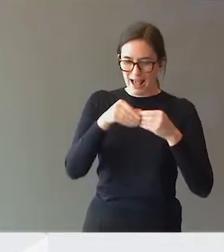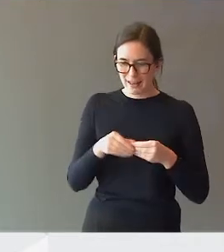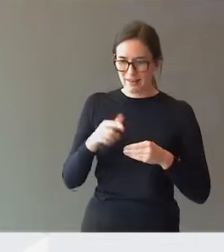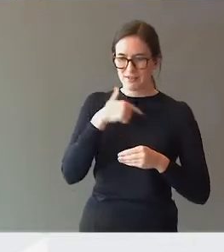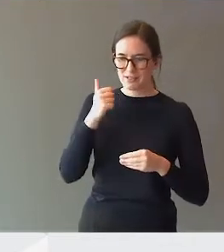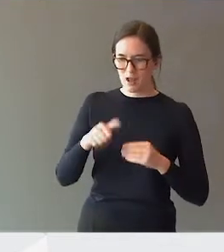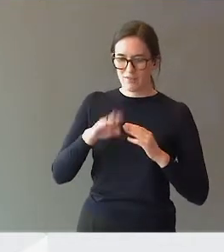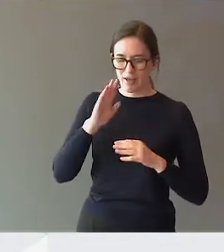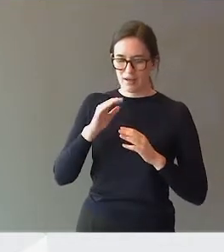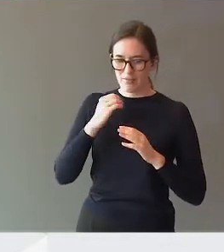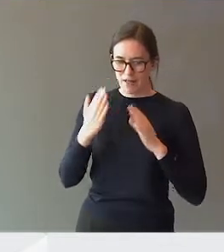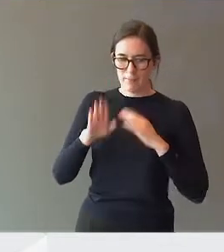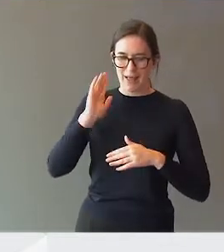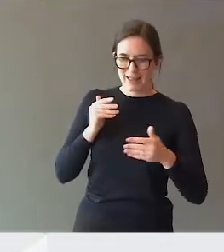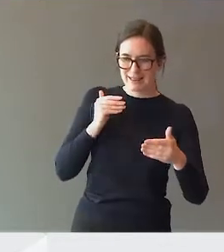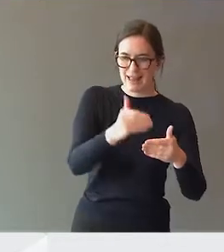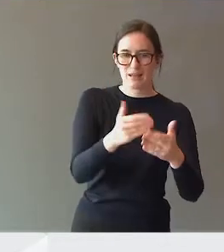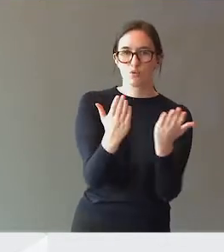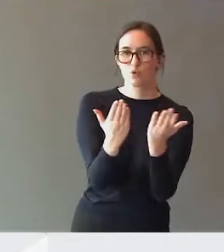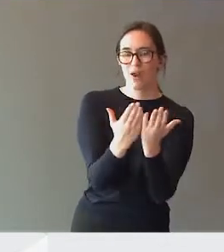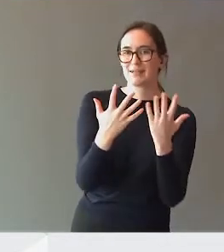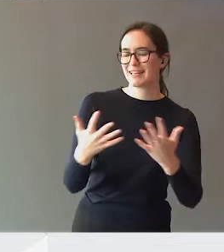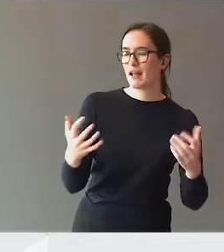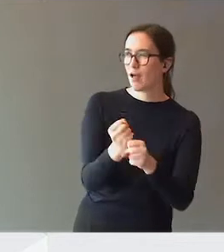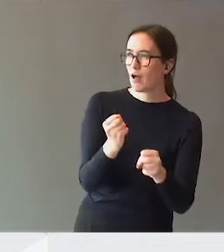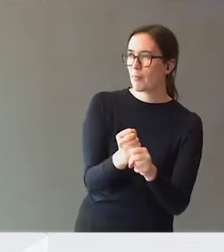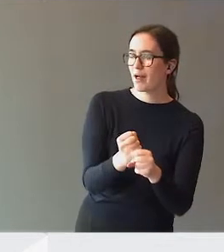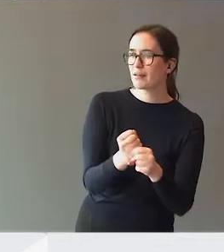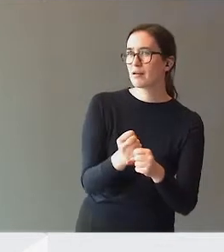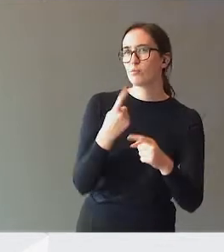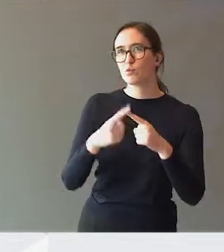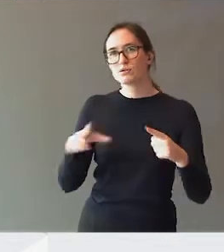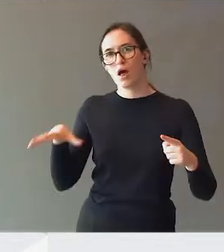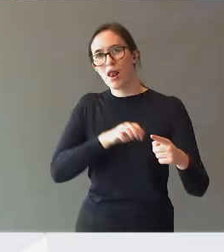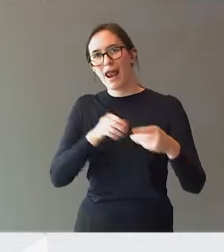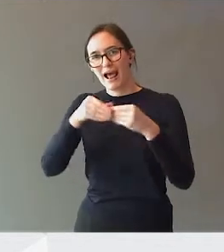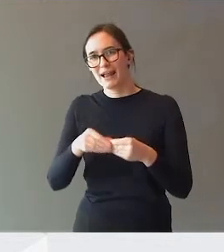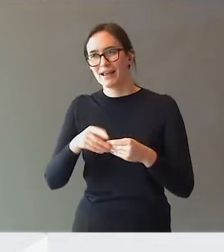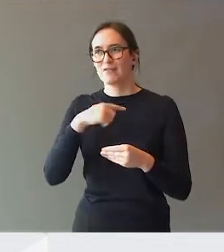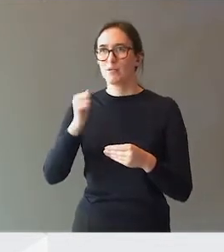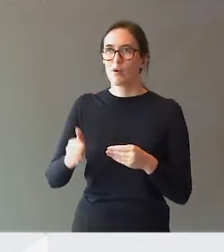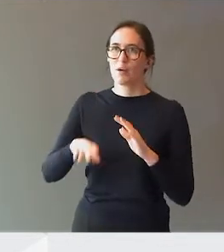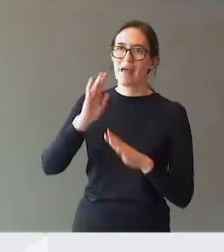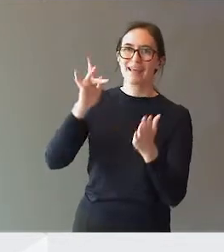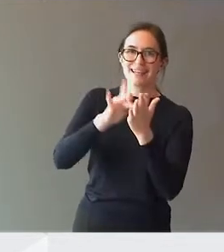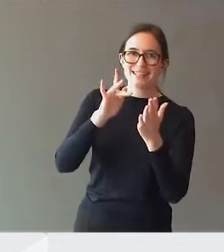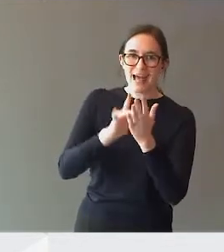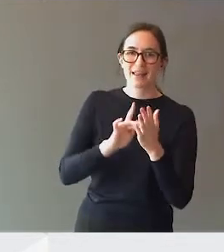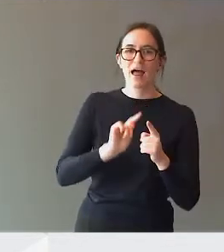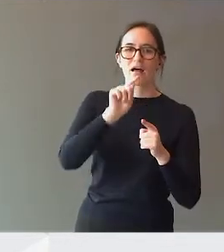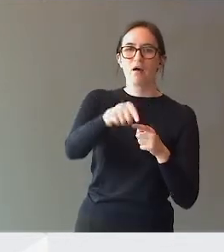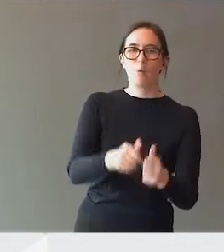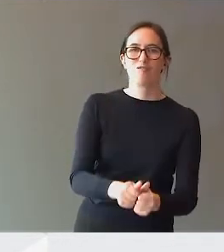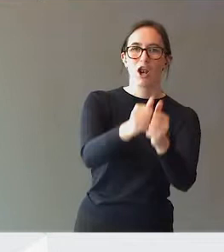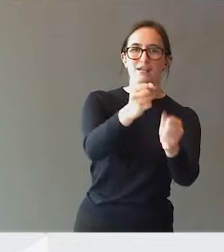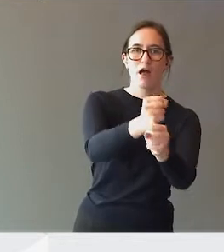i det generelle arbeidet. Alle er enige om at vi burde vært mer til stede i det oppfølgingsarbeidet etterpå,